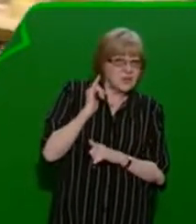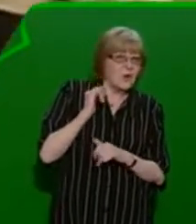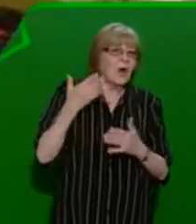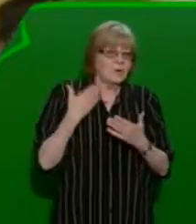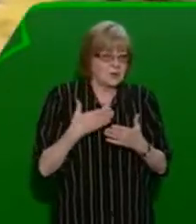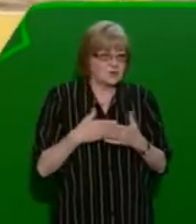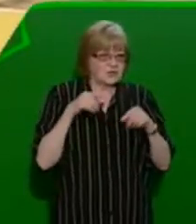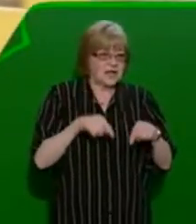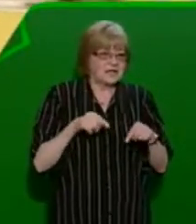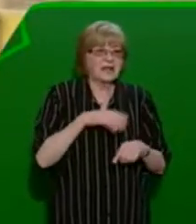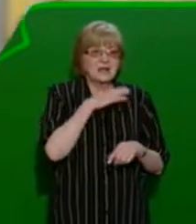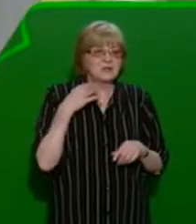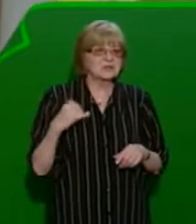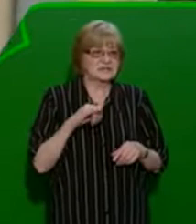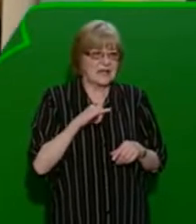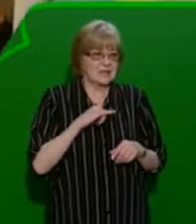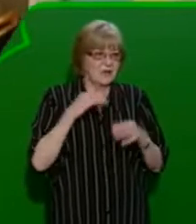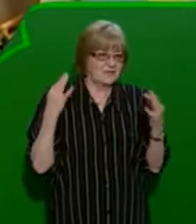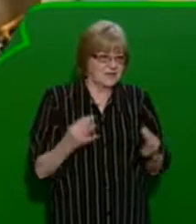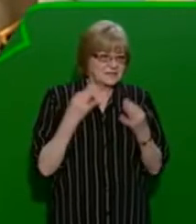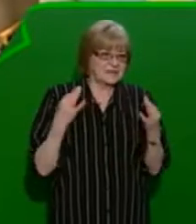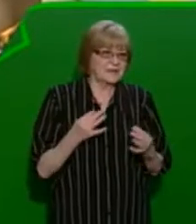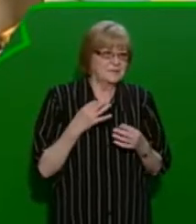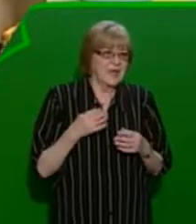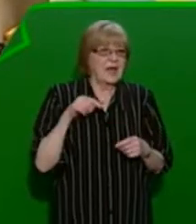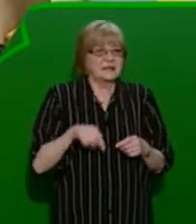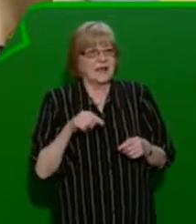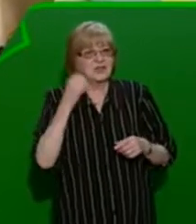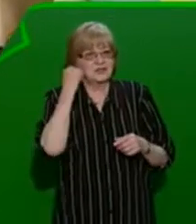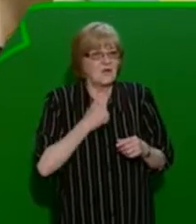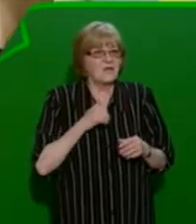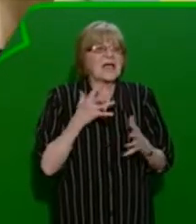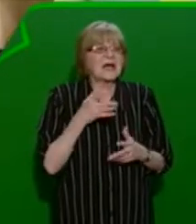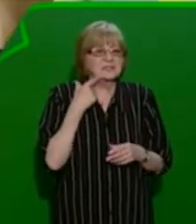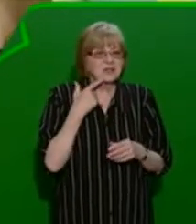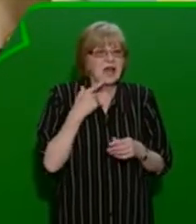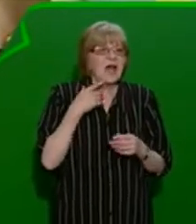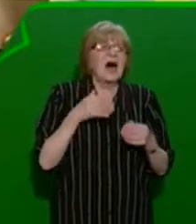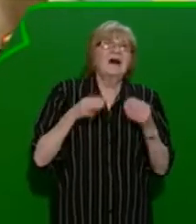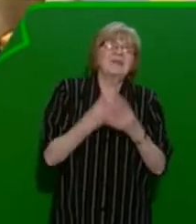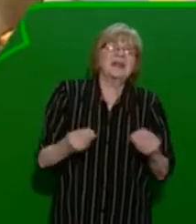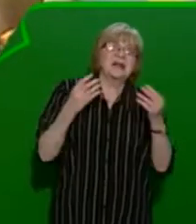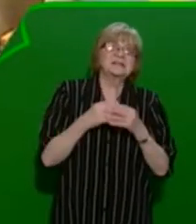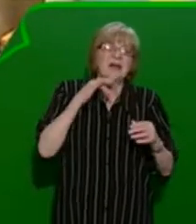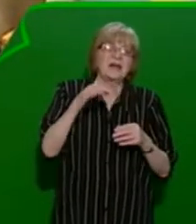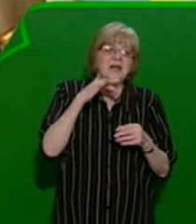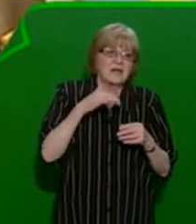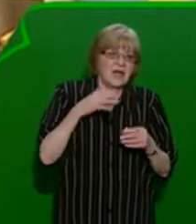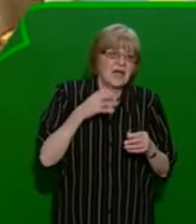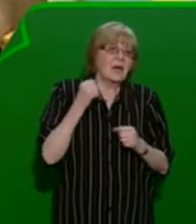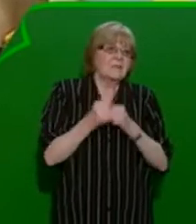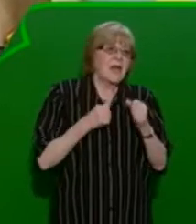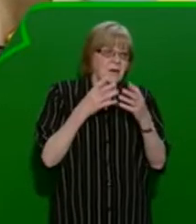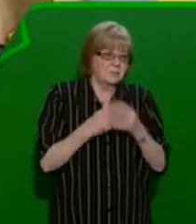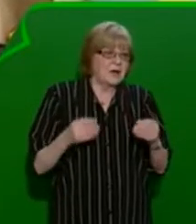se dějou dost zajímavý věci a dost historky, protože tady se člověk, jak se říká, vykecá, vykecá během toho tréninku, během tý